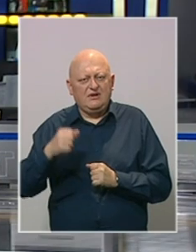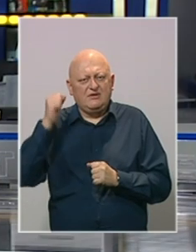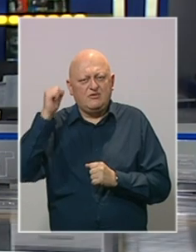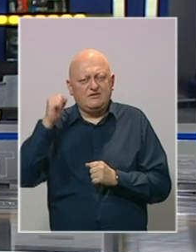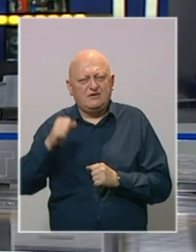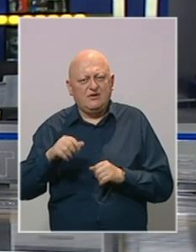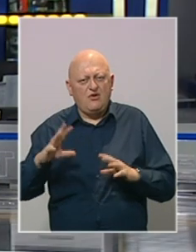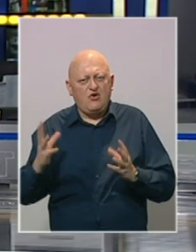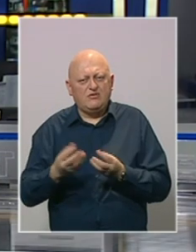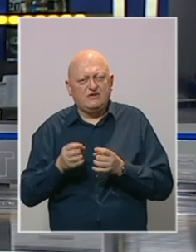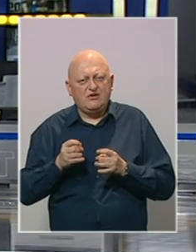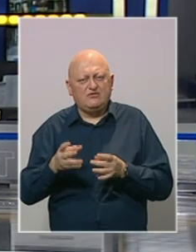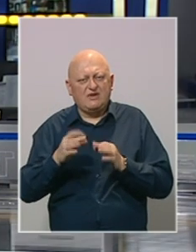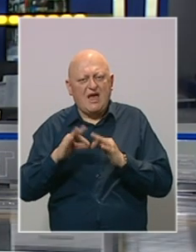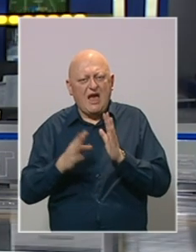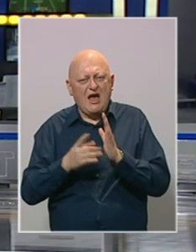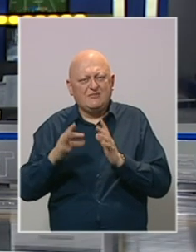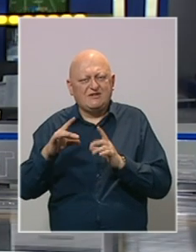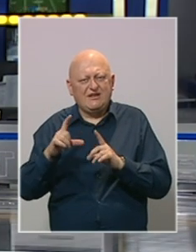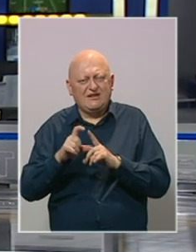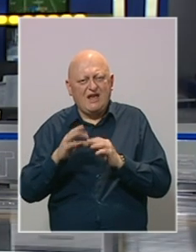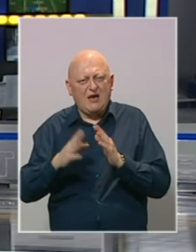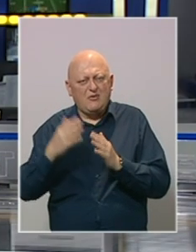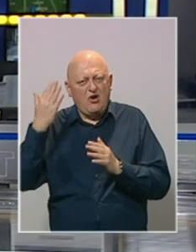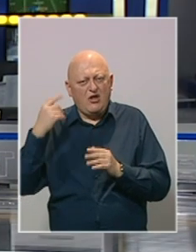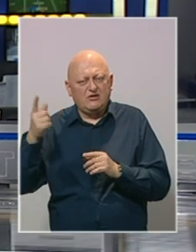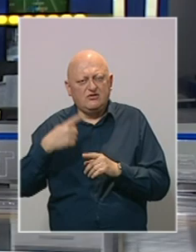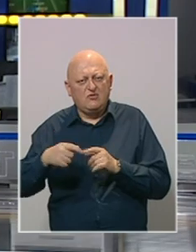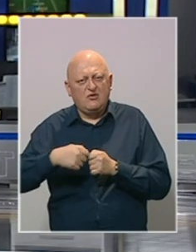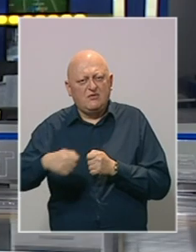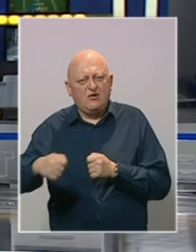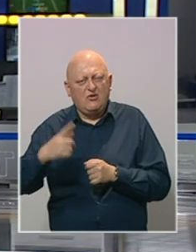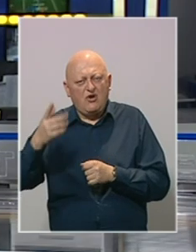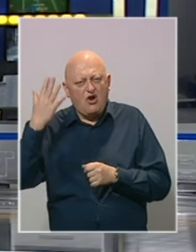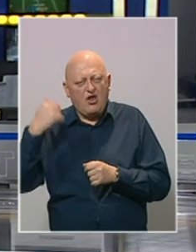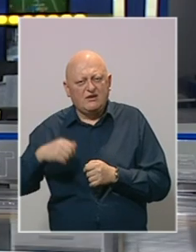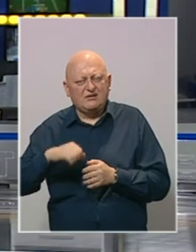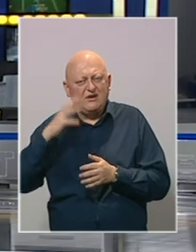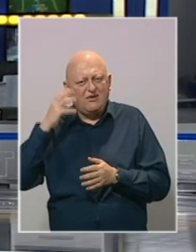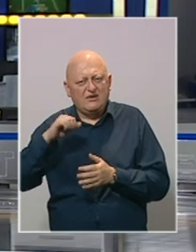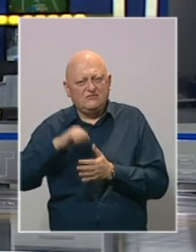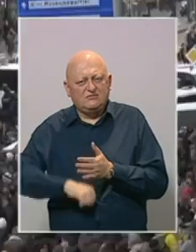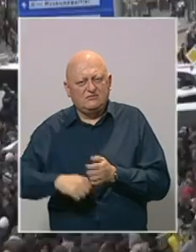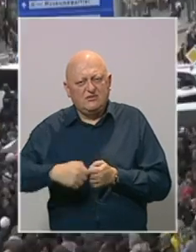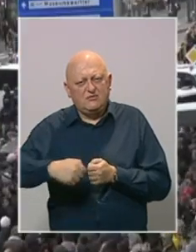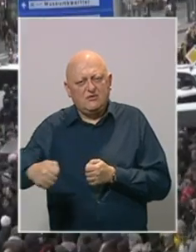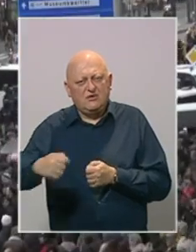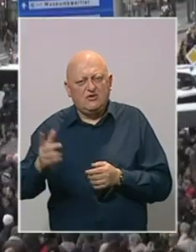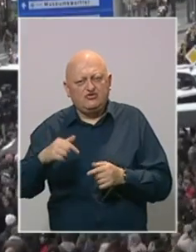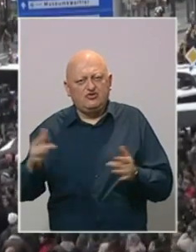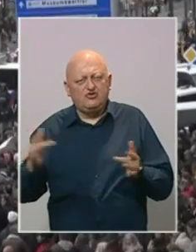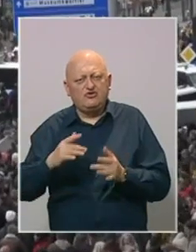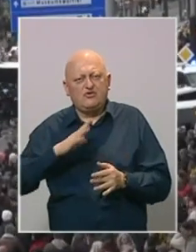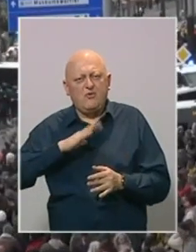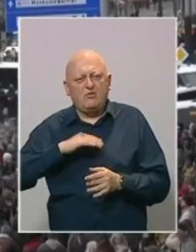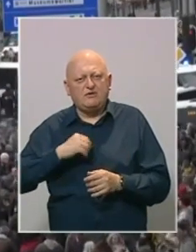Tisuće prosvjednika okupile su se na ulicama Amsterdama zbog mjera koje je Nizozemska vlada uvela zbog pandemije. Došla je i do sukoba sa